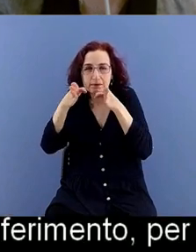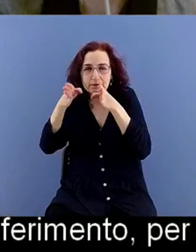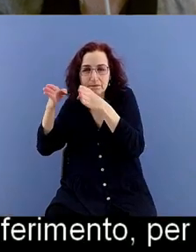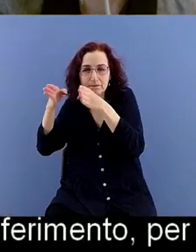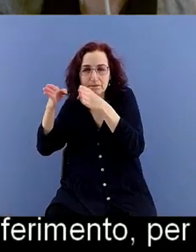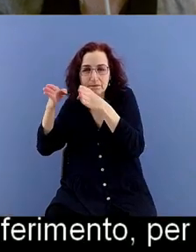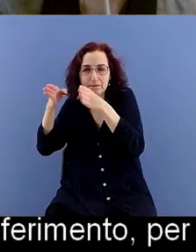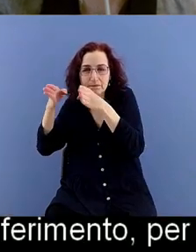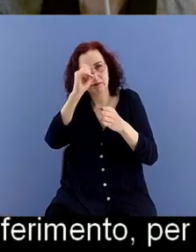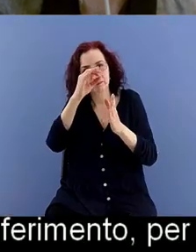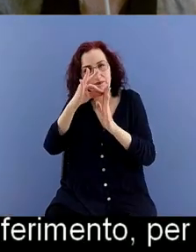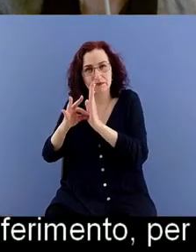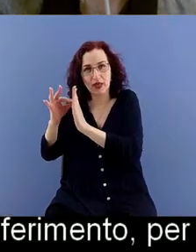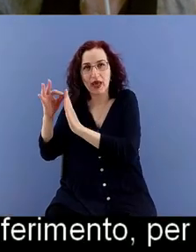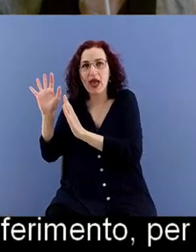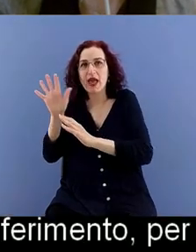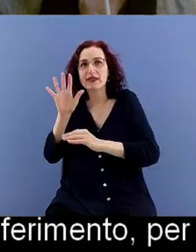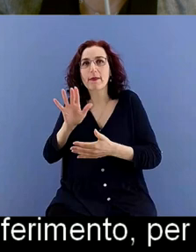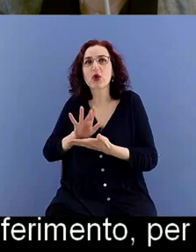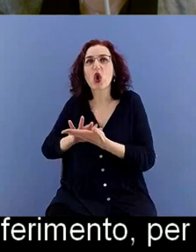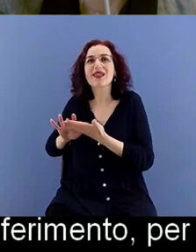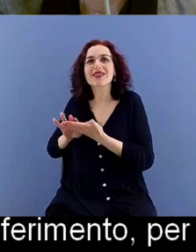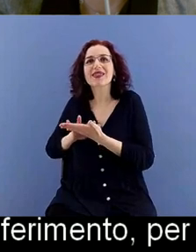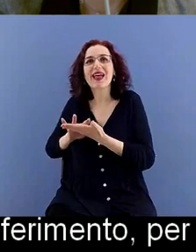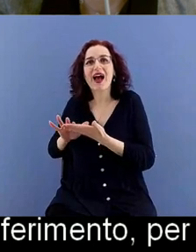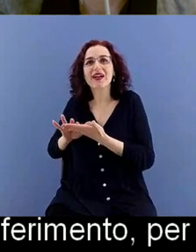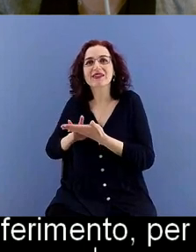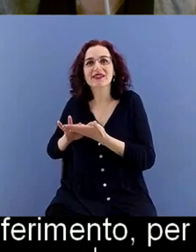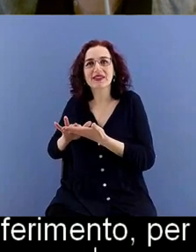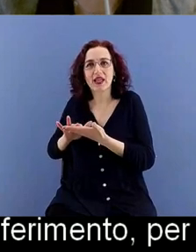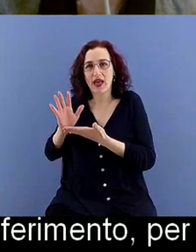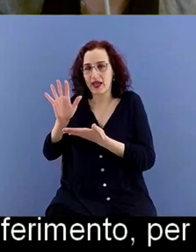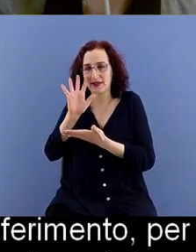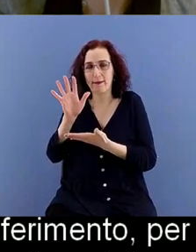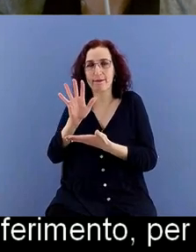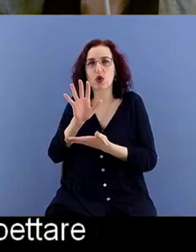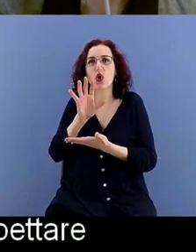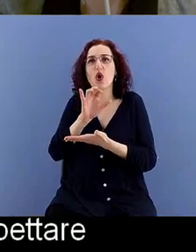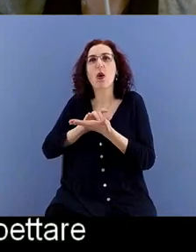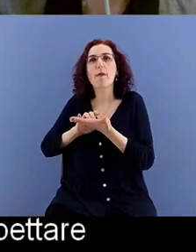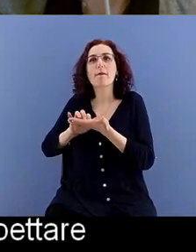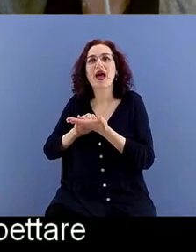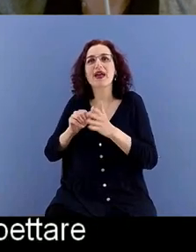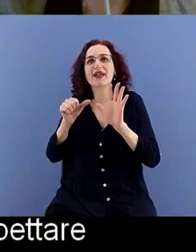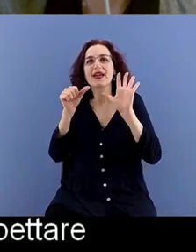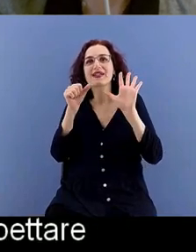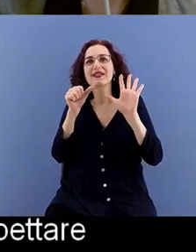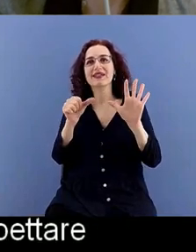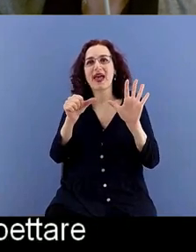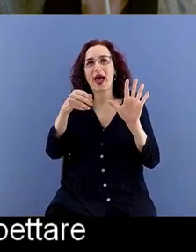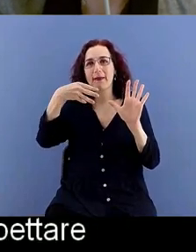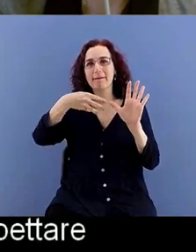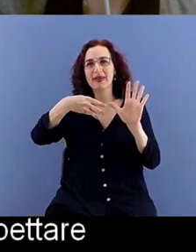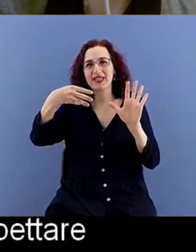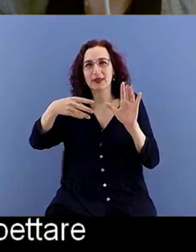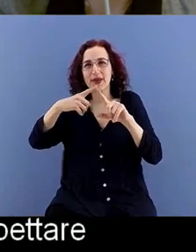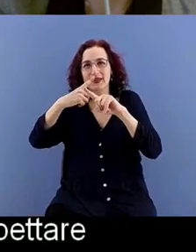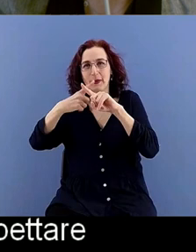sappiamo che dobbiamo rispettare determinati lo stesso braille e 6 millimetri per 3 per consentire una